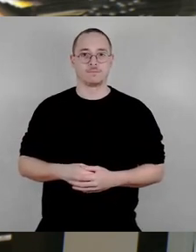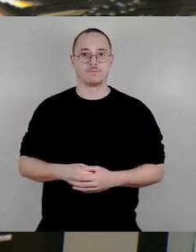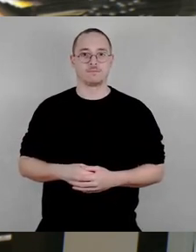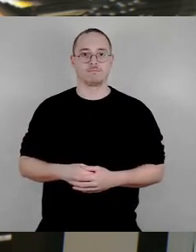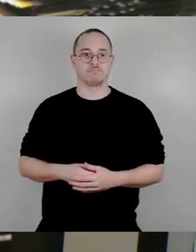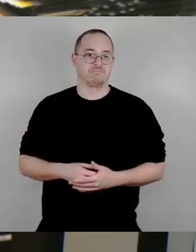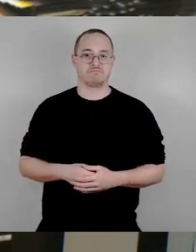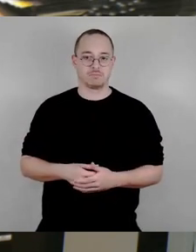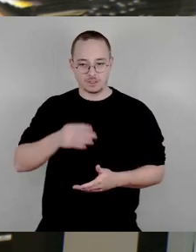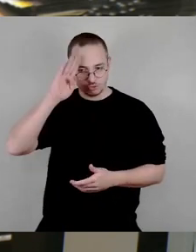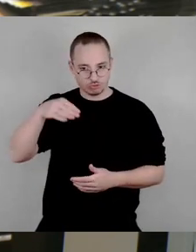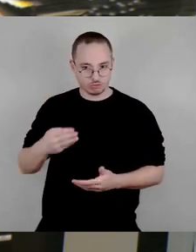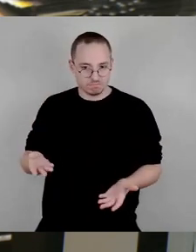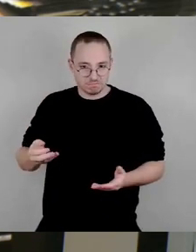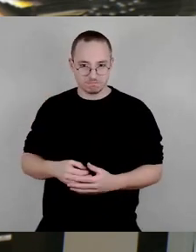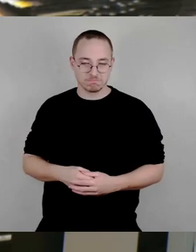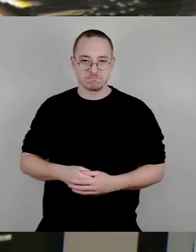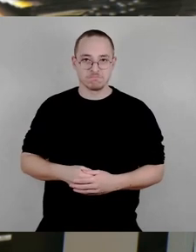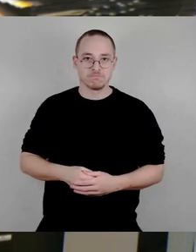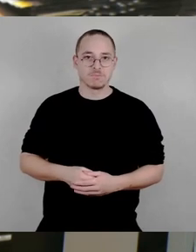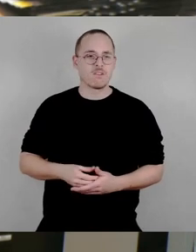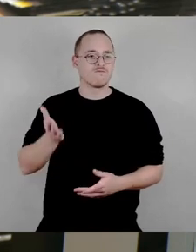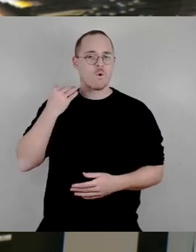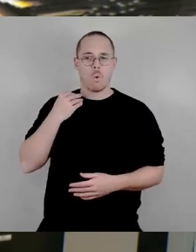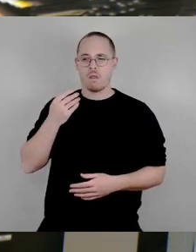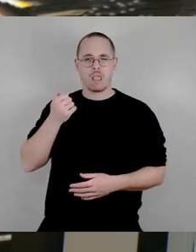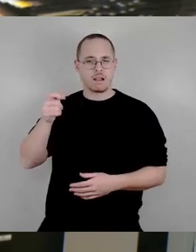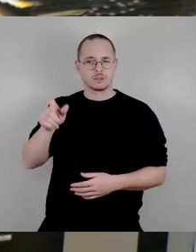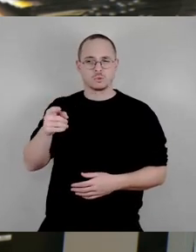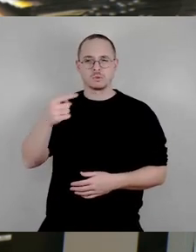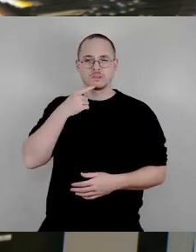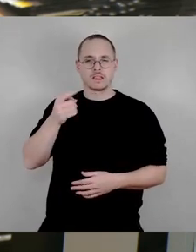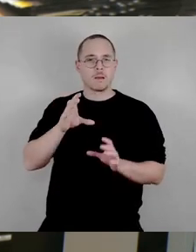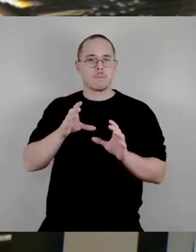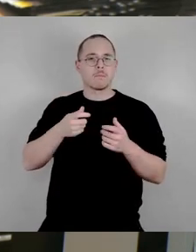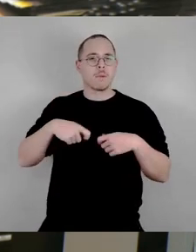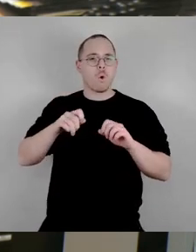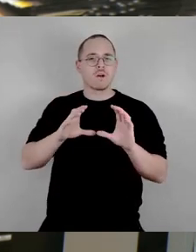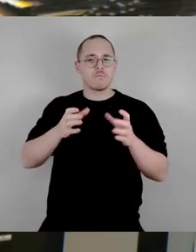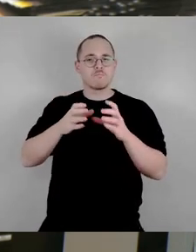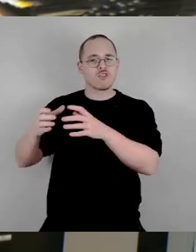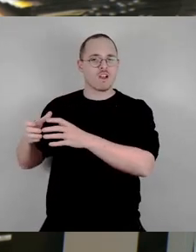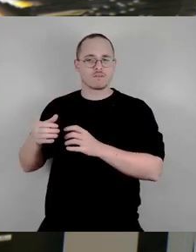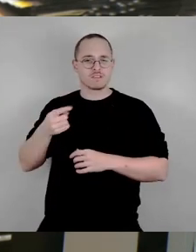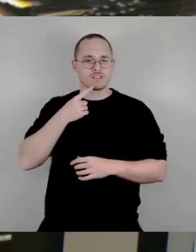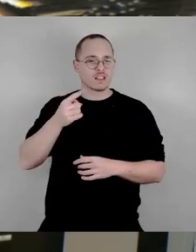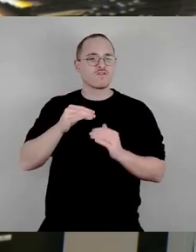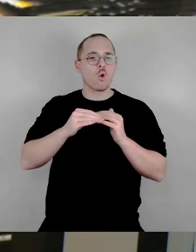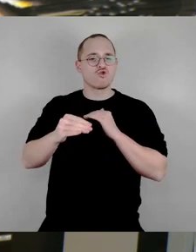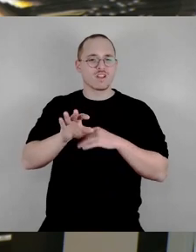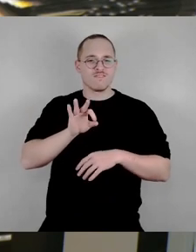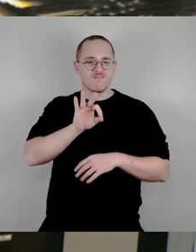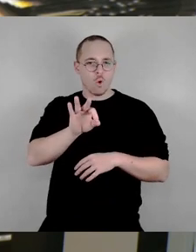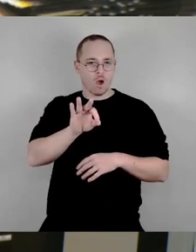Irgendjemand hat vorhin von Baugemeinschaften gesprochen. Es gibt keine Grundstücke mehr für Baugemeinschaften. Da würde ich mal deutlich sagen wollen, Baugemeinschaften. Wir haben jetzt